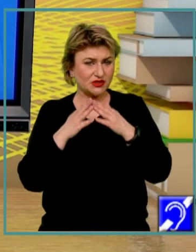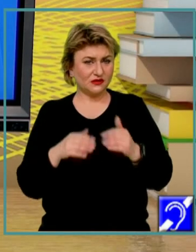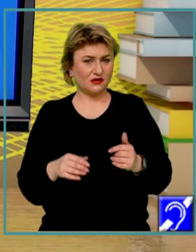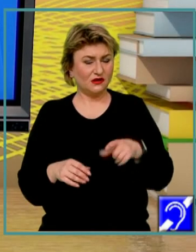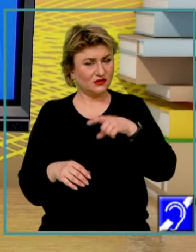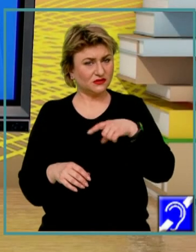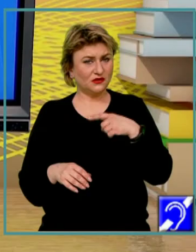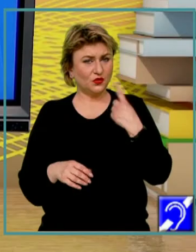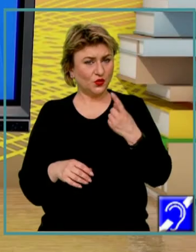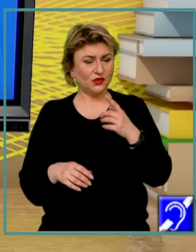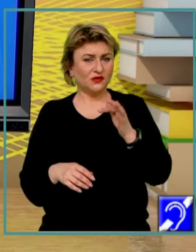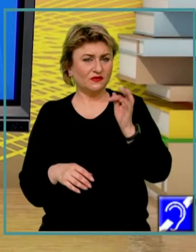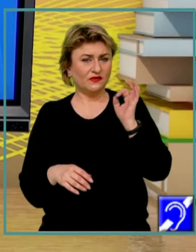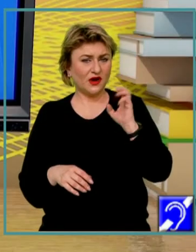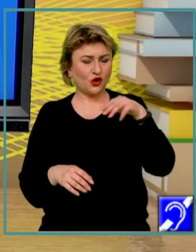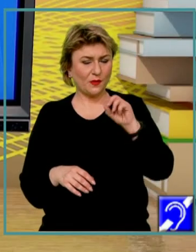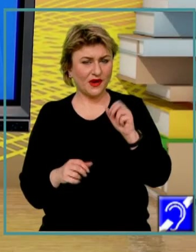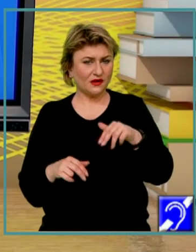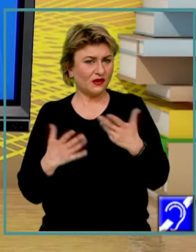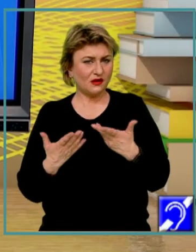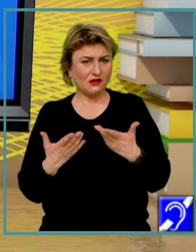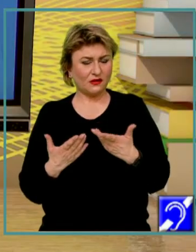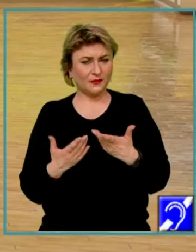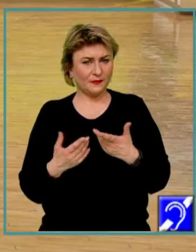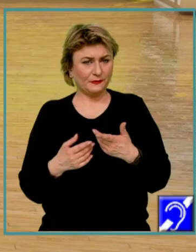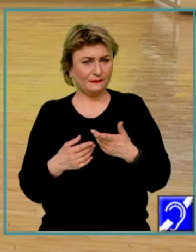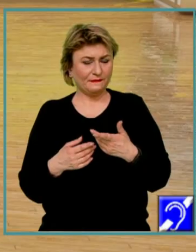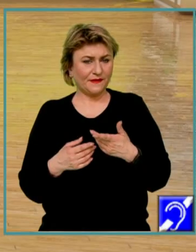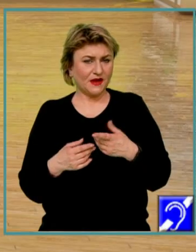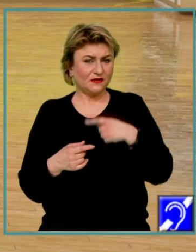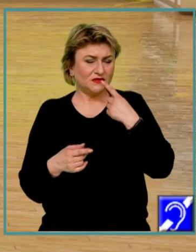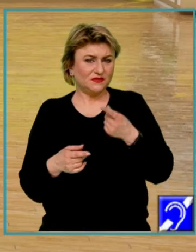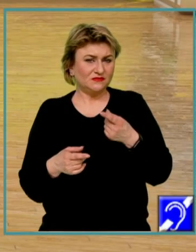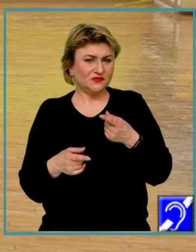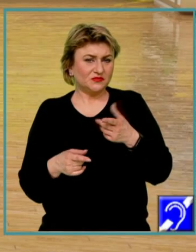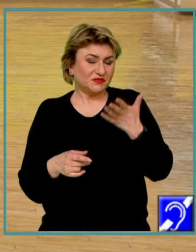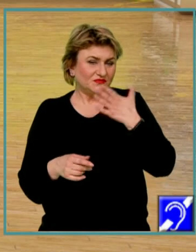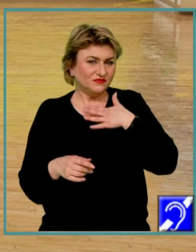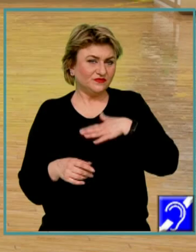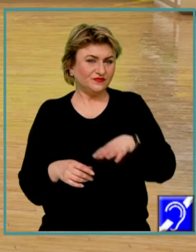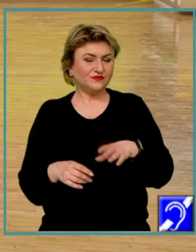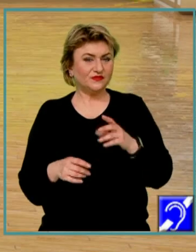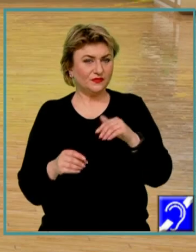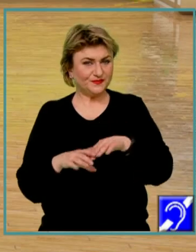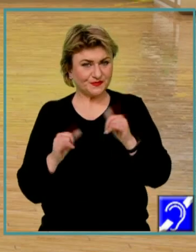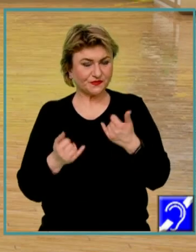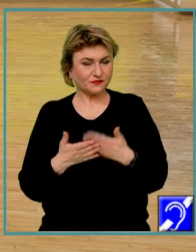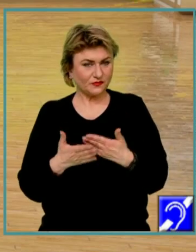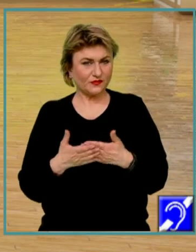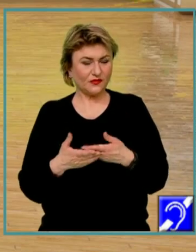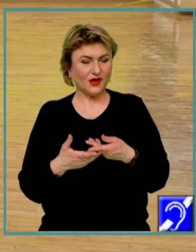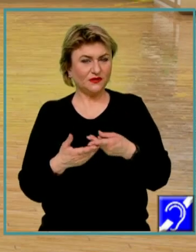este un fenomen la care aderă toți cei ce doresc, iar în cadrul acesteia